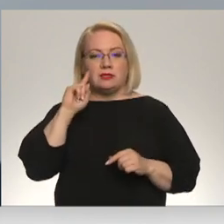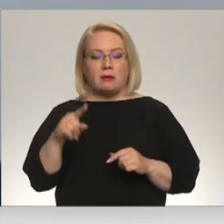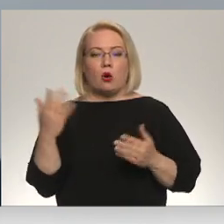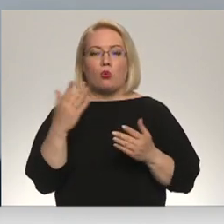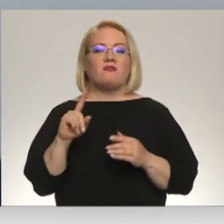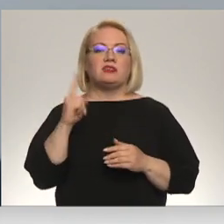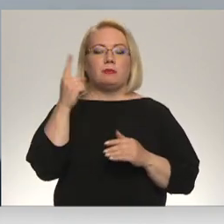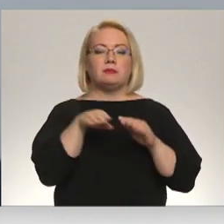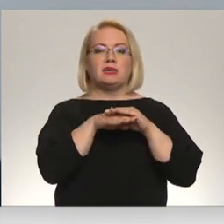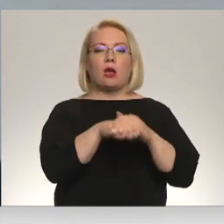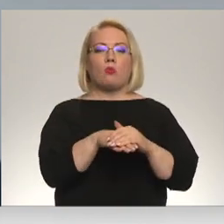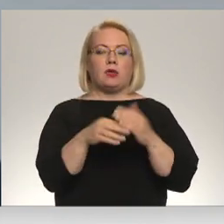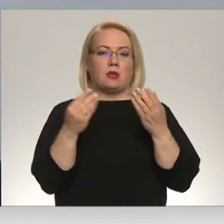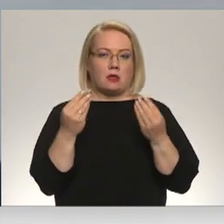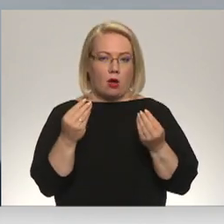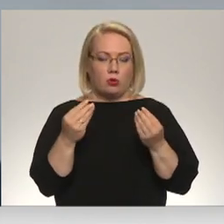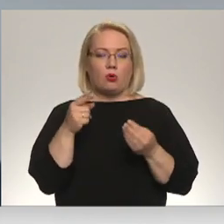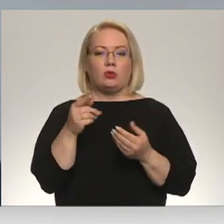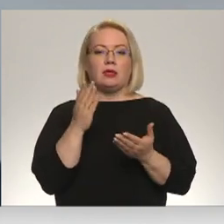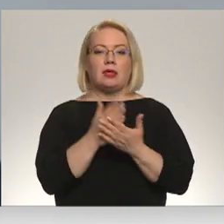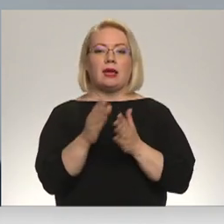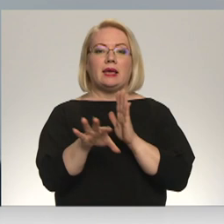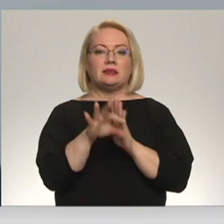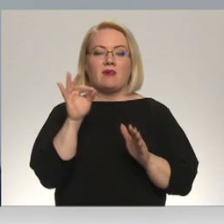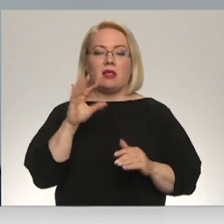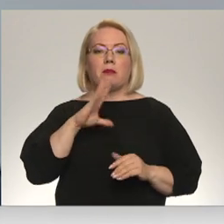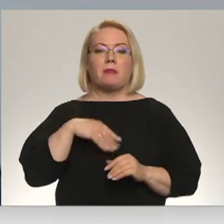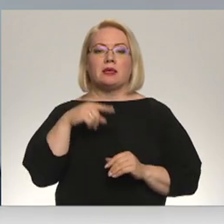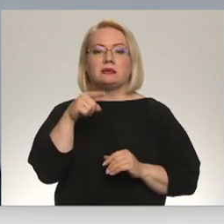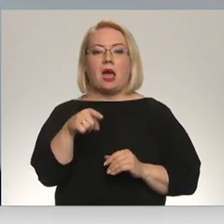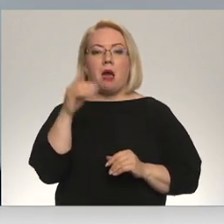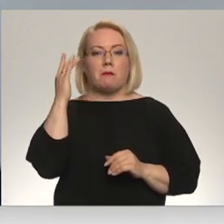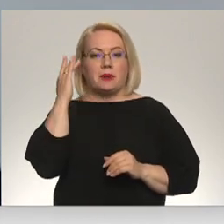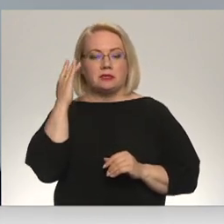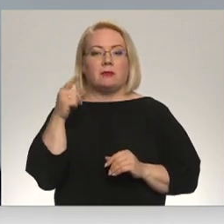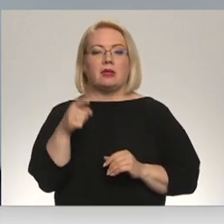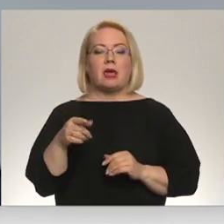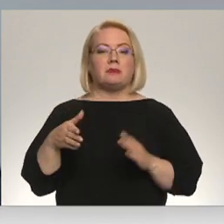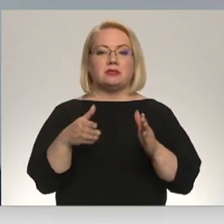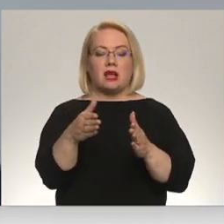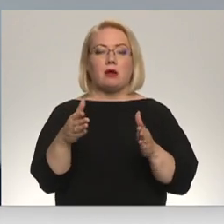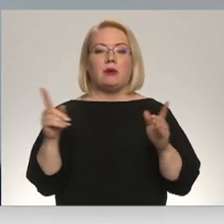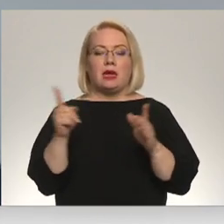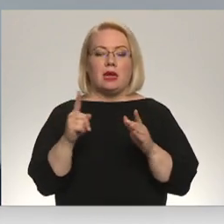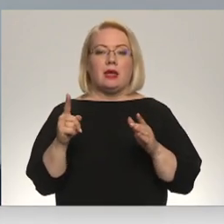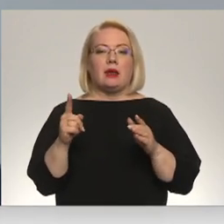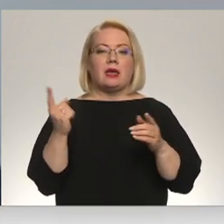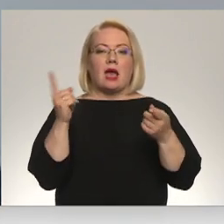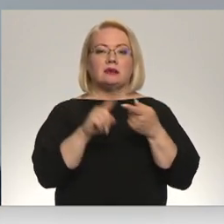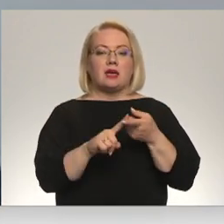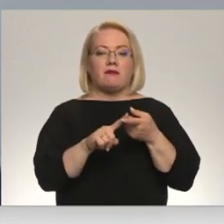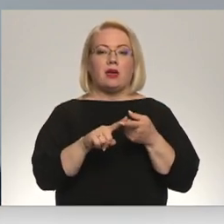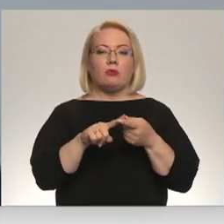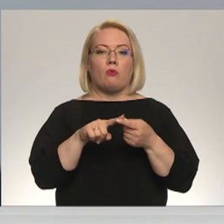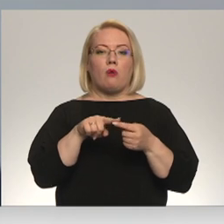līdzekļi un tie tiek izvēlēti pēc tā principu, ka šiem ceļiem ir jāsavieno valsts pilsētus